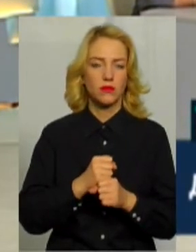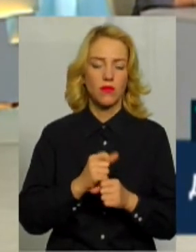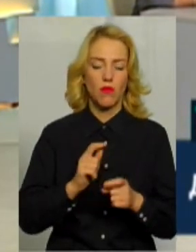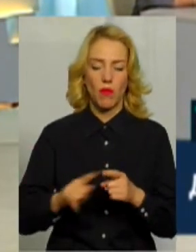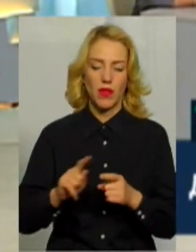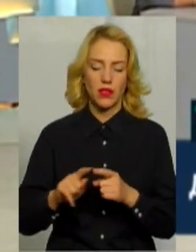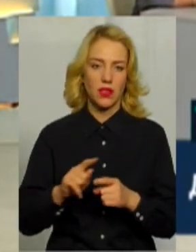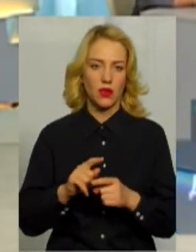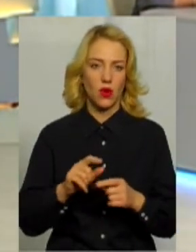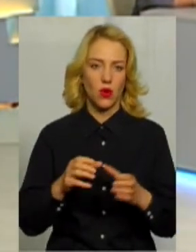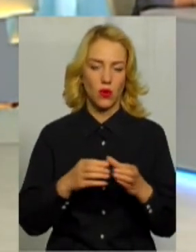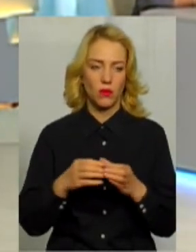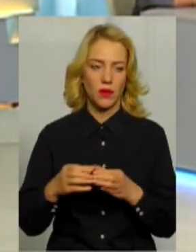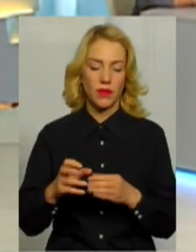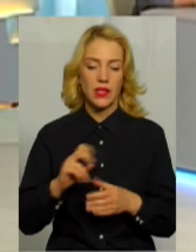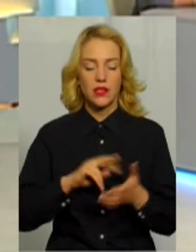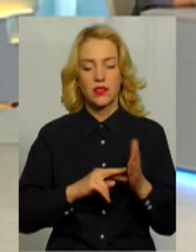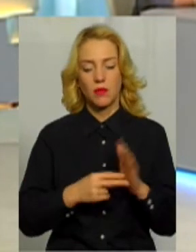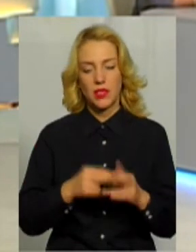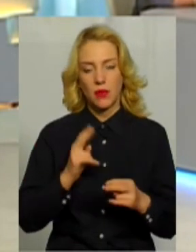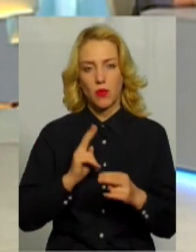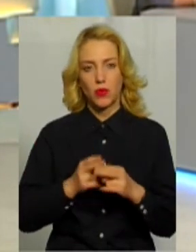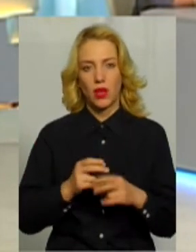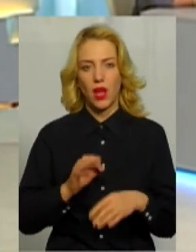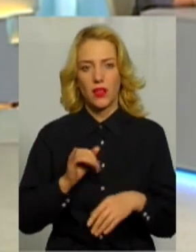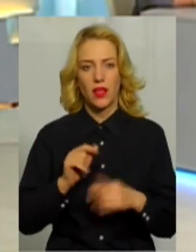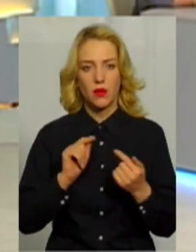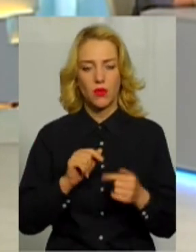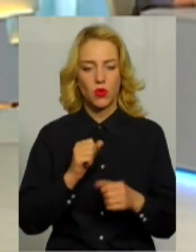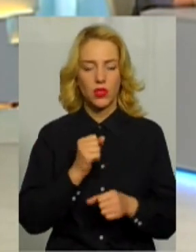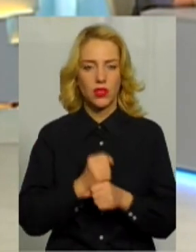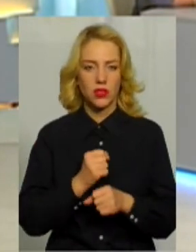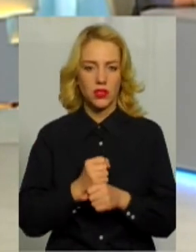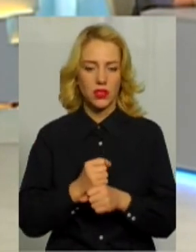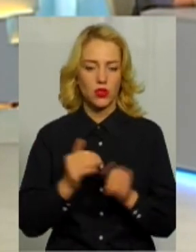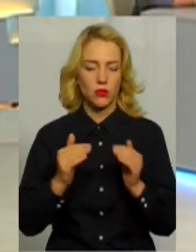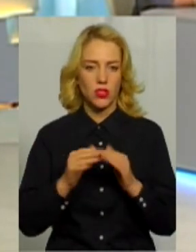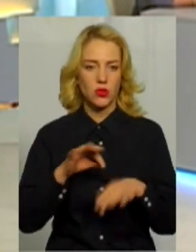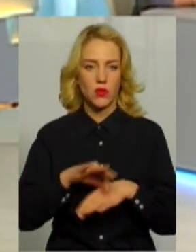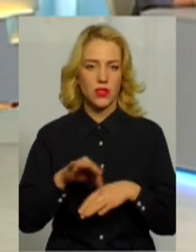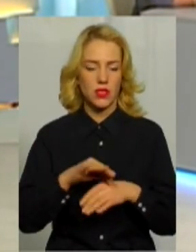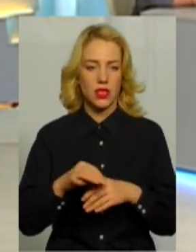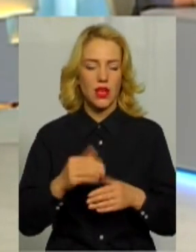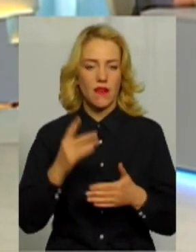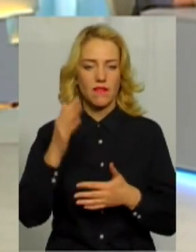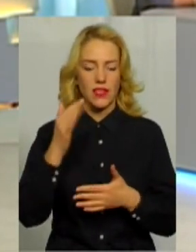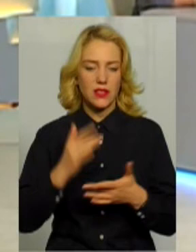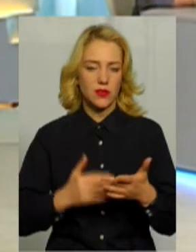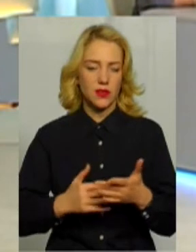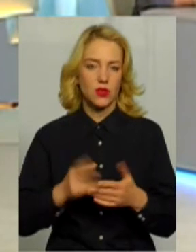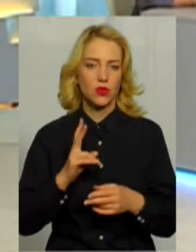законом про запобігання та протидію домашньому насильству там визначено ряд суб'єктів, які повинні